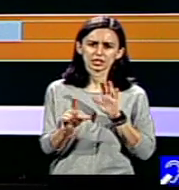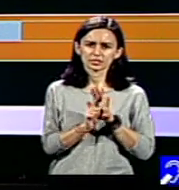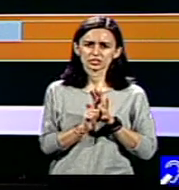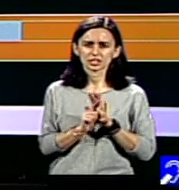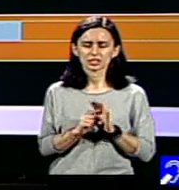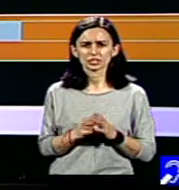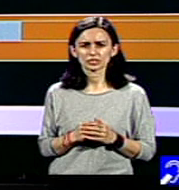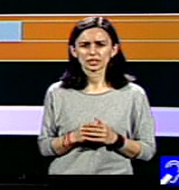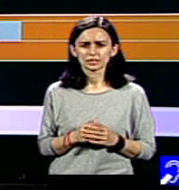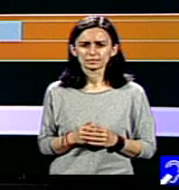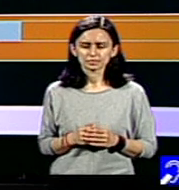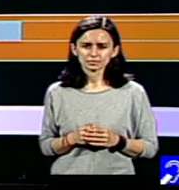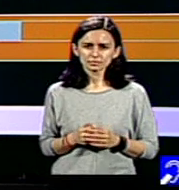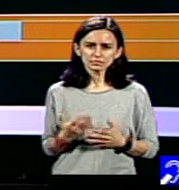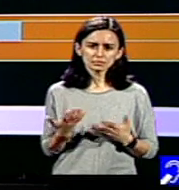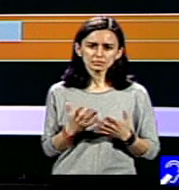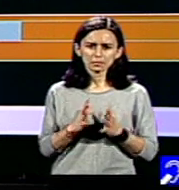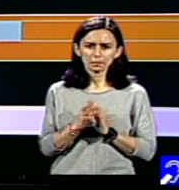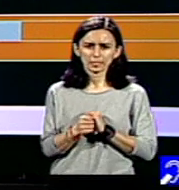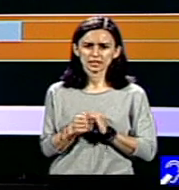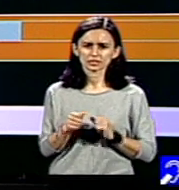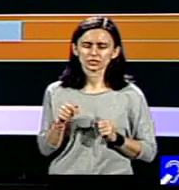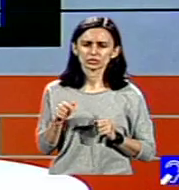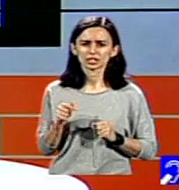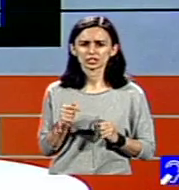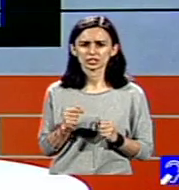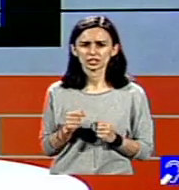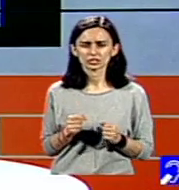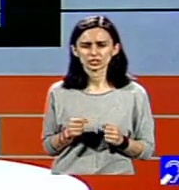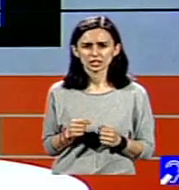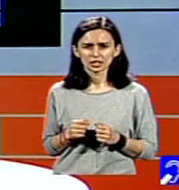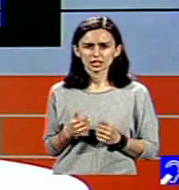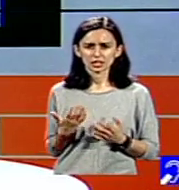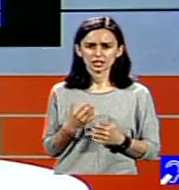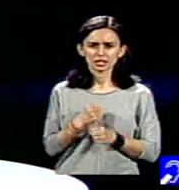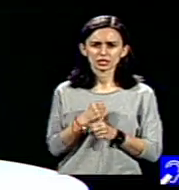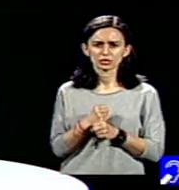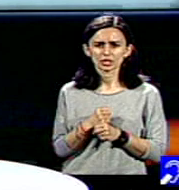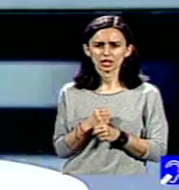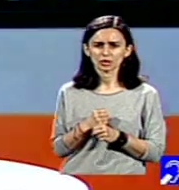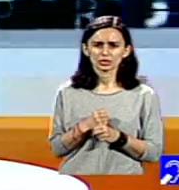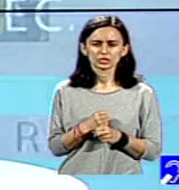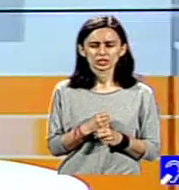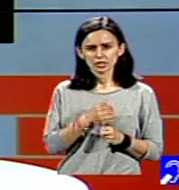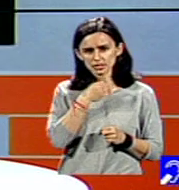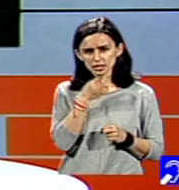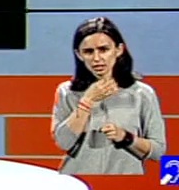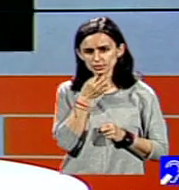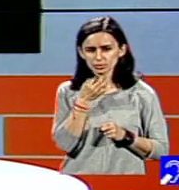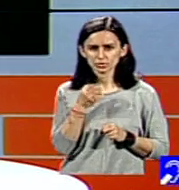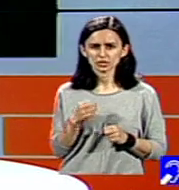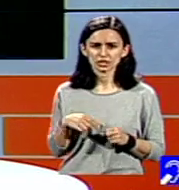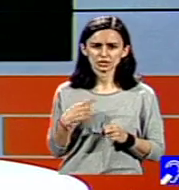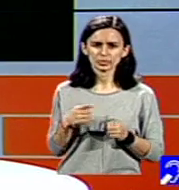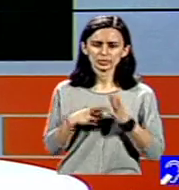asta a serviciilor, a părților care se ocupau de atelierele protejate. S-a spus odată cu lansarea